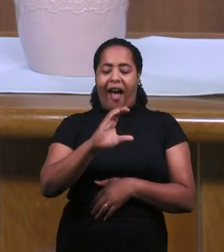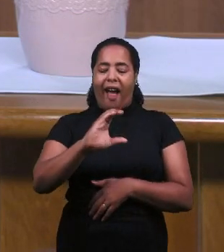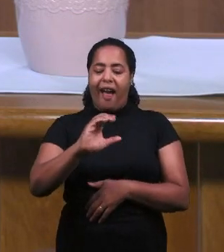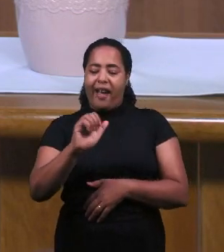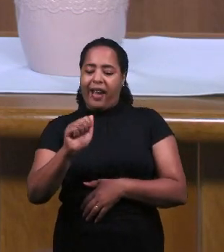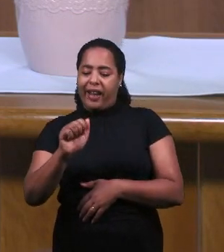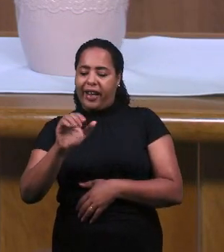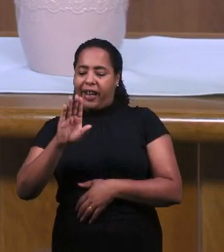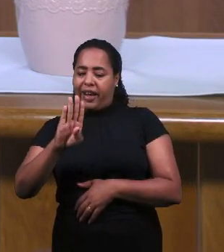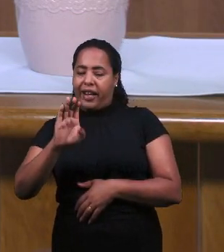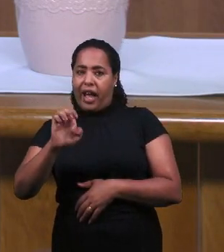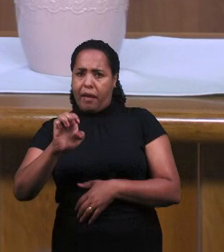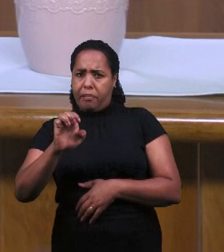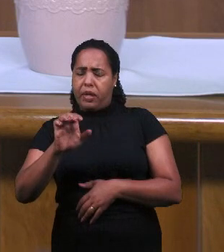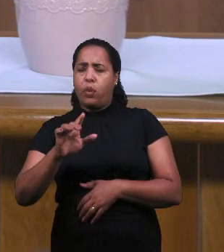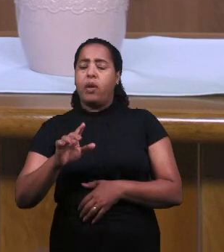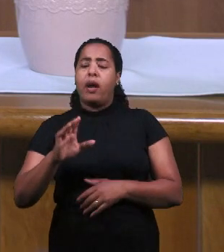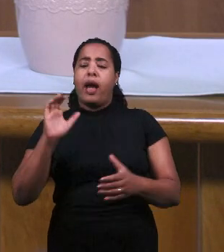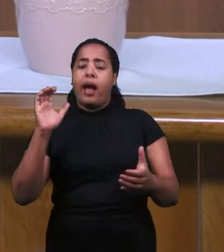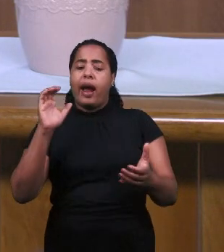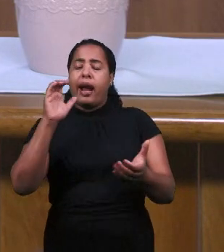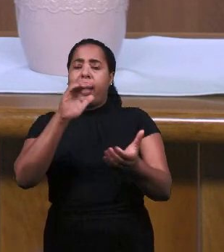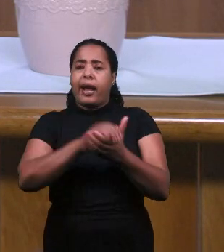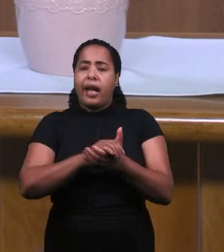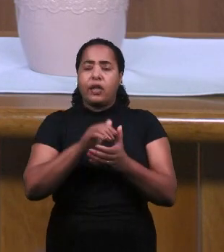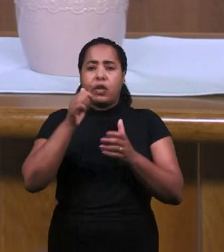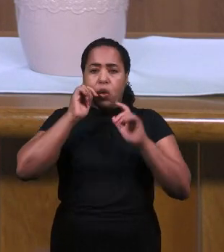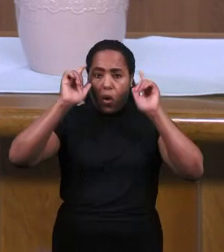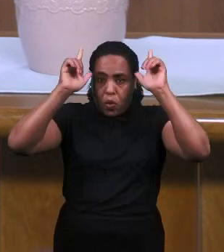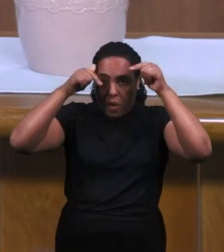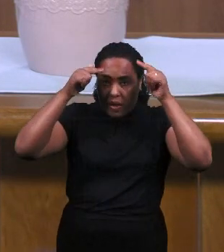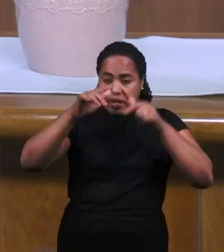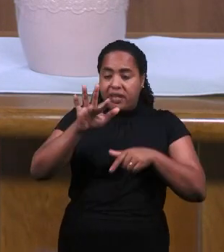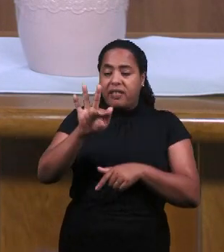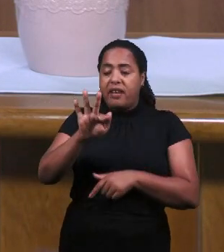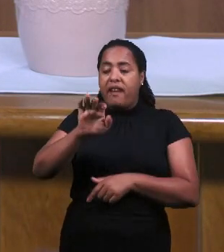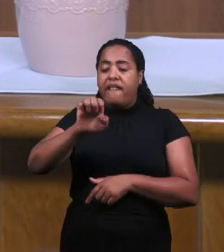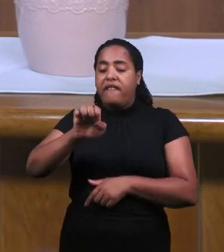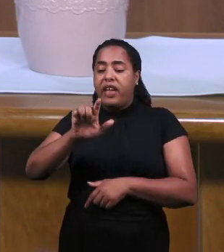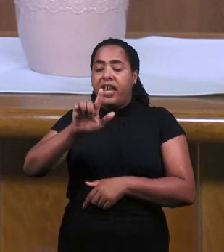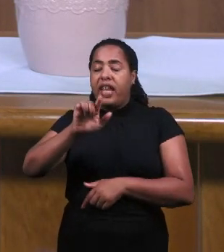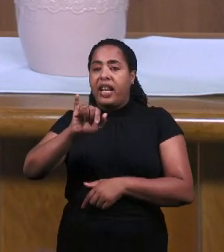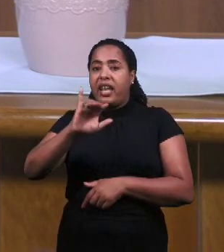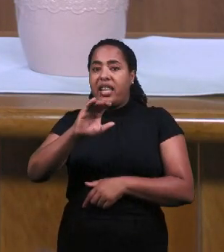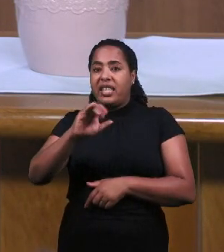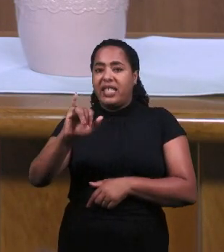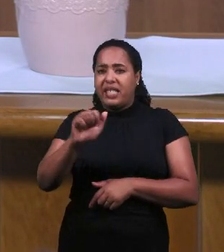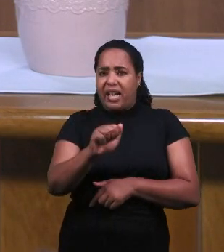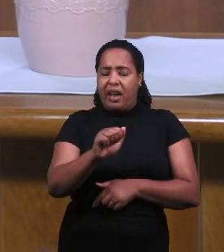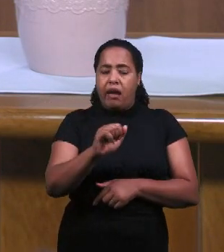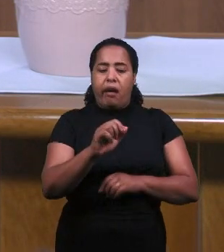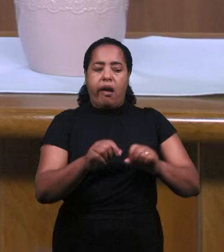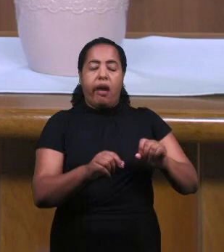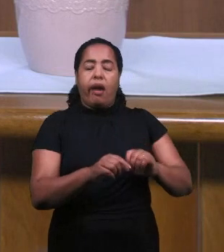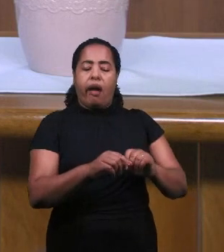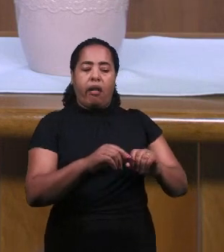царь Ахав Он родился на иностранке